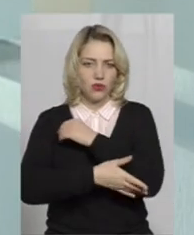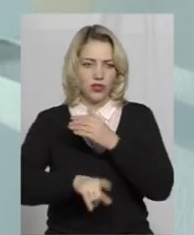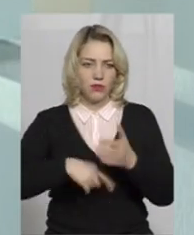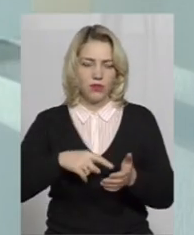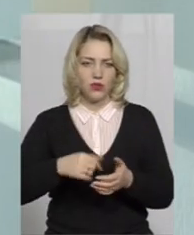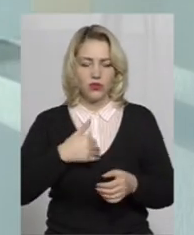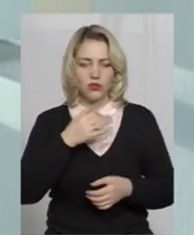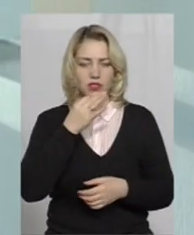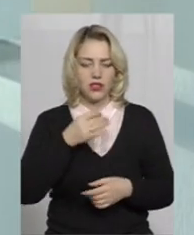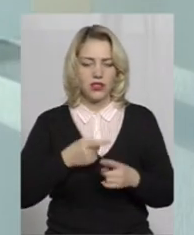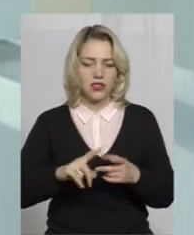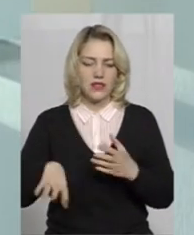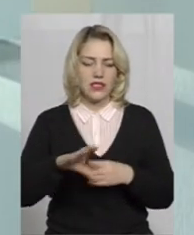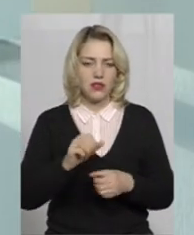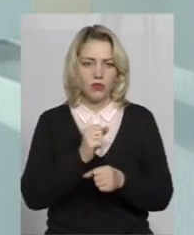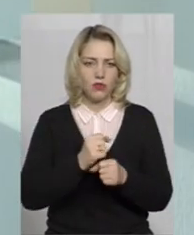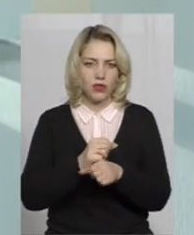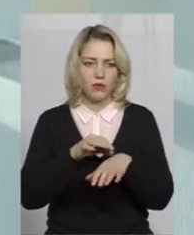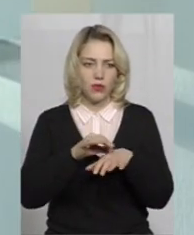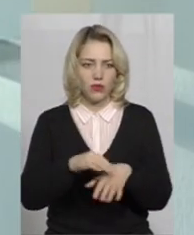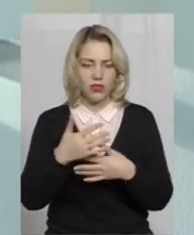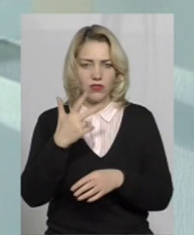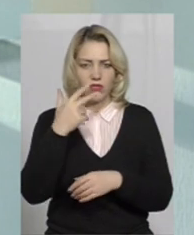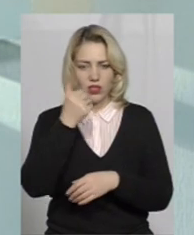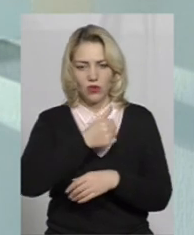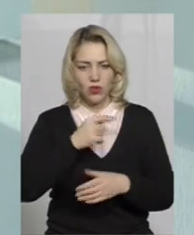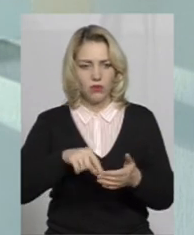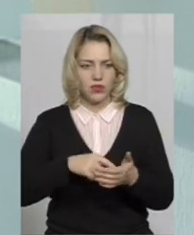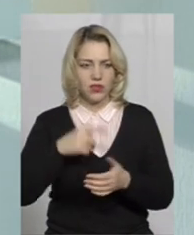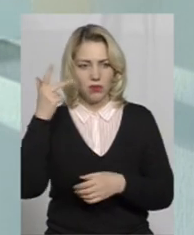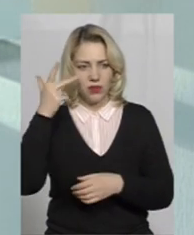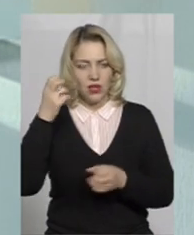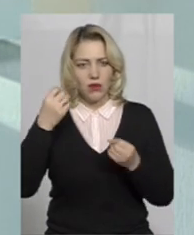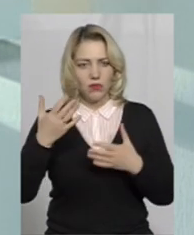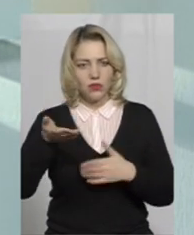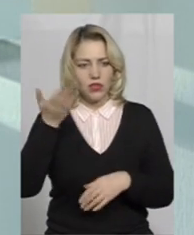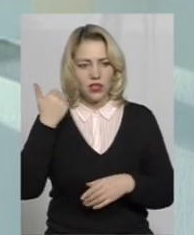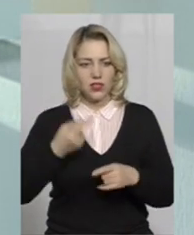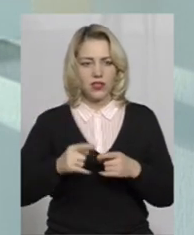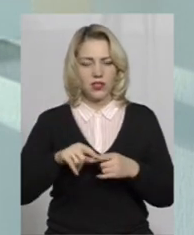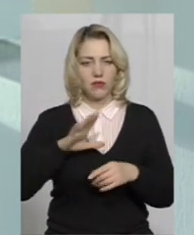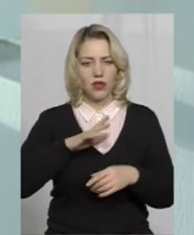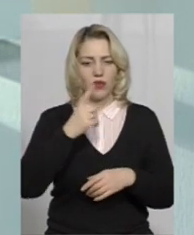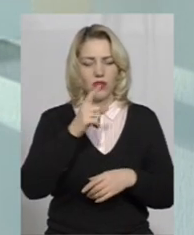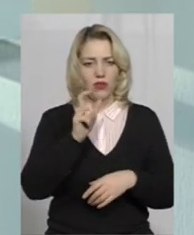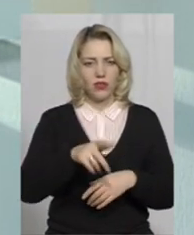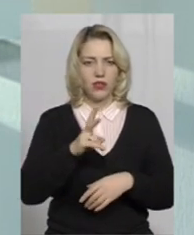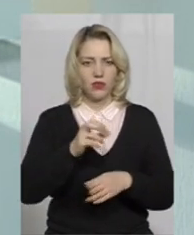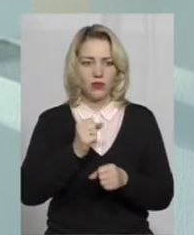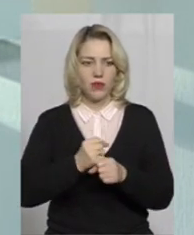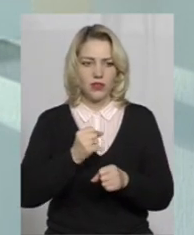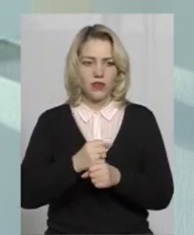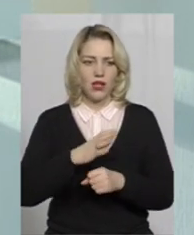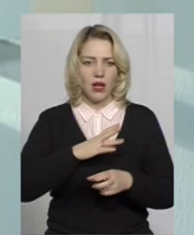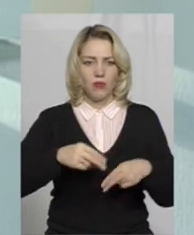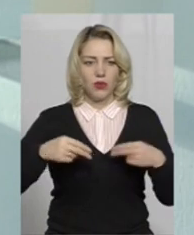хочу сказати, що вся ця робота проводиться у нас вже майже три роки в місті Хмельницького. Просто раніше це була одна людина, яка працювала, не